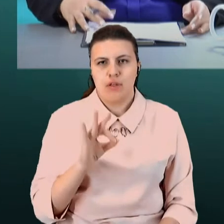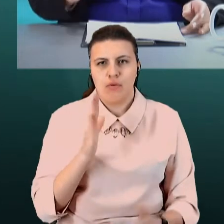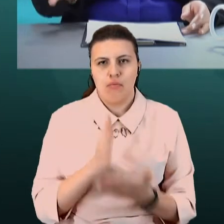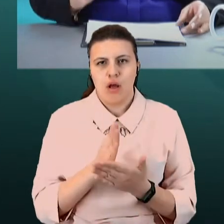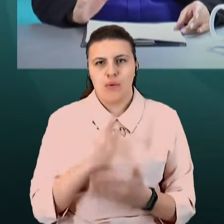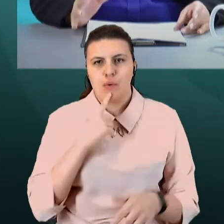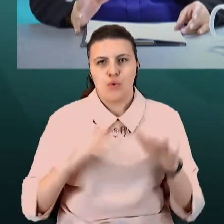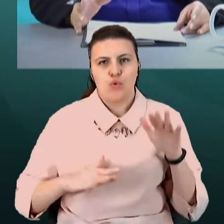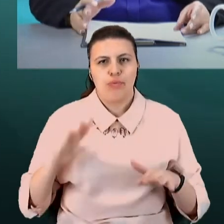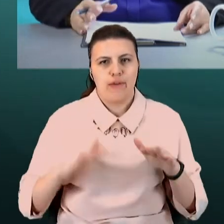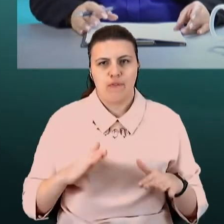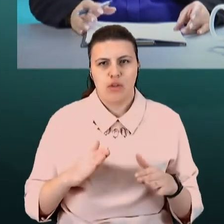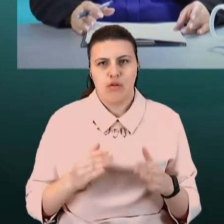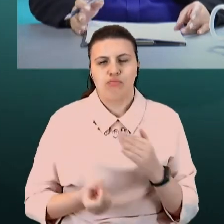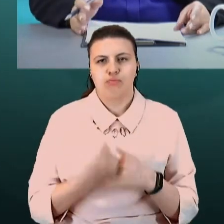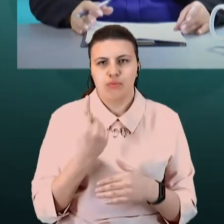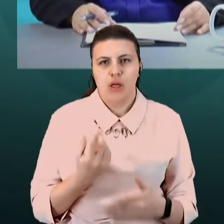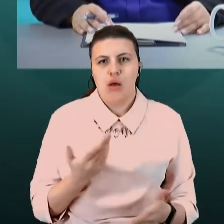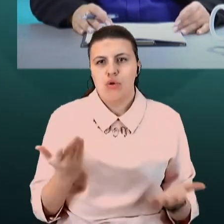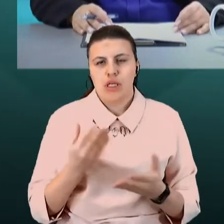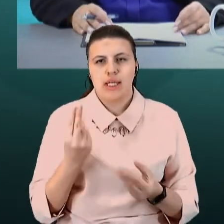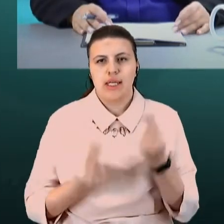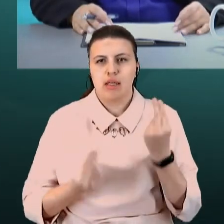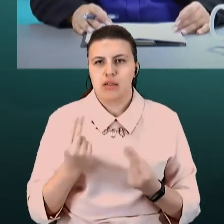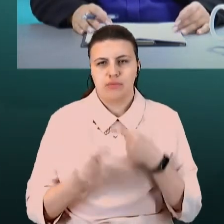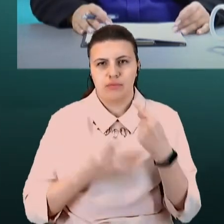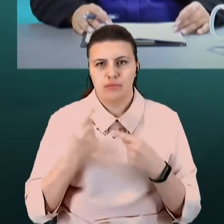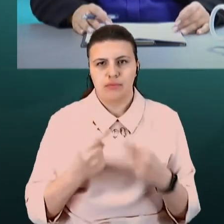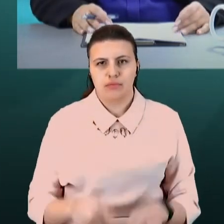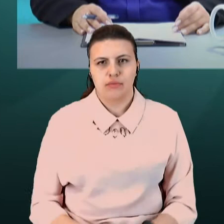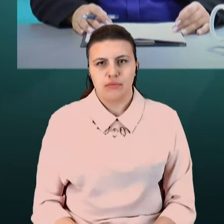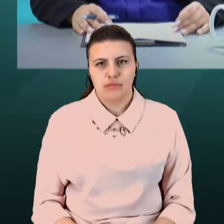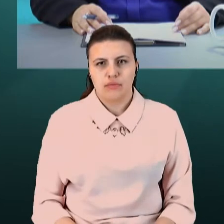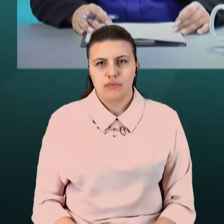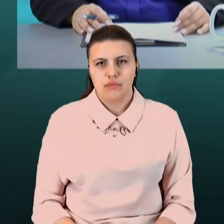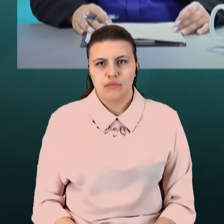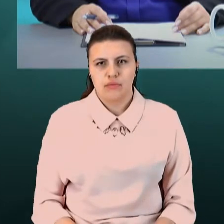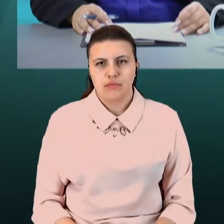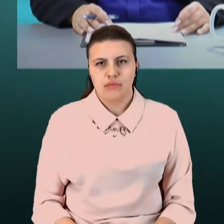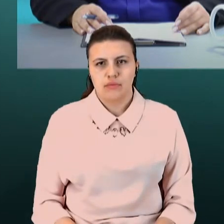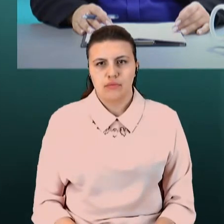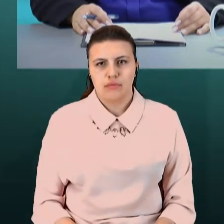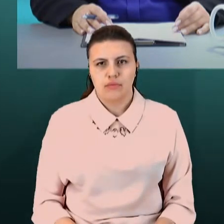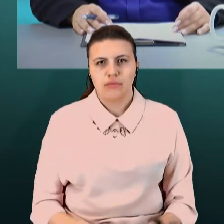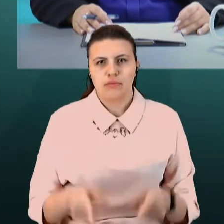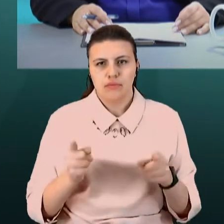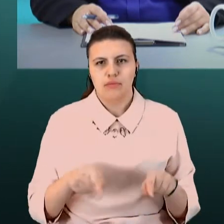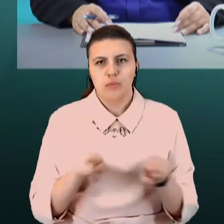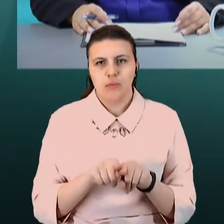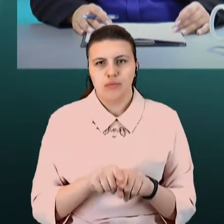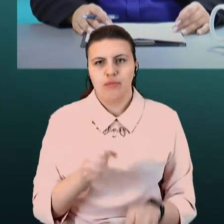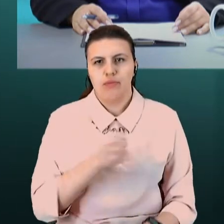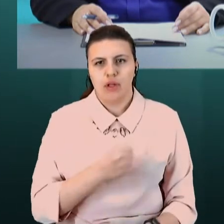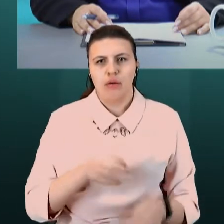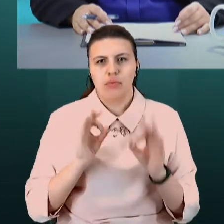походження. Про які саме іграшки йде мова? Звісно, це так. Це, на жаль, правдива інформація. І